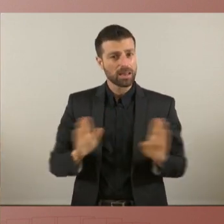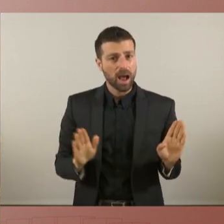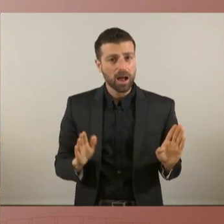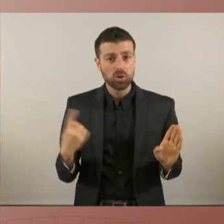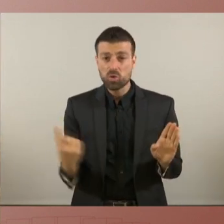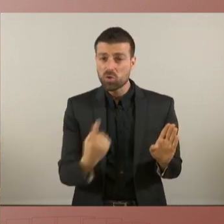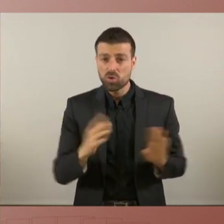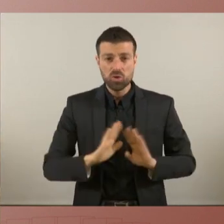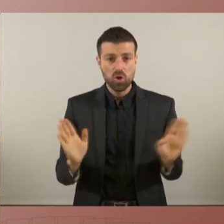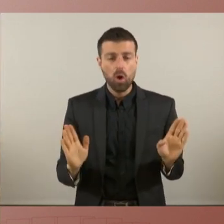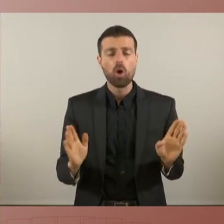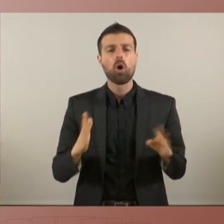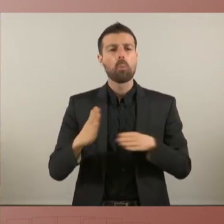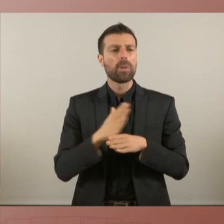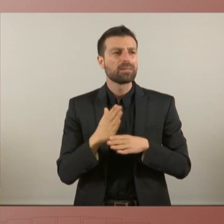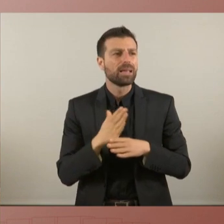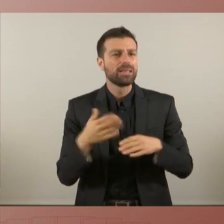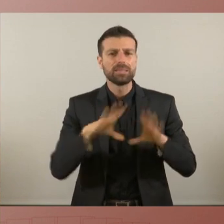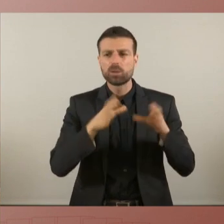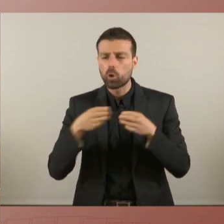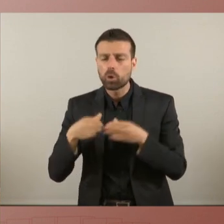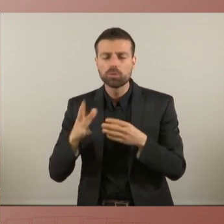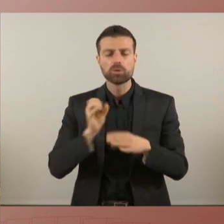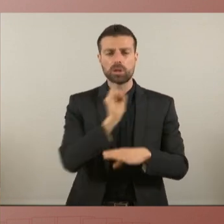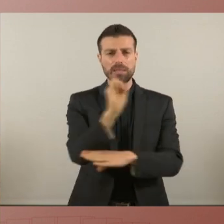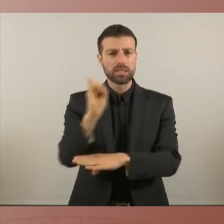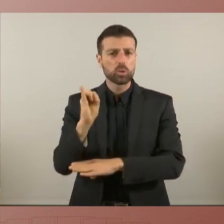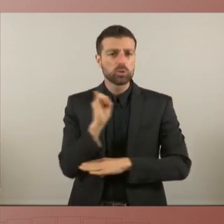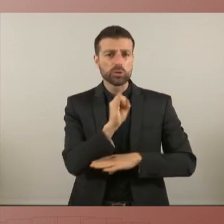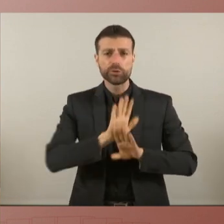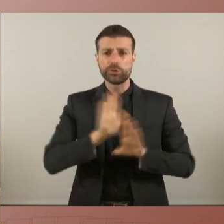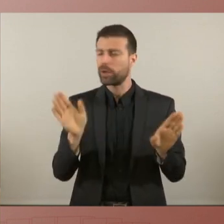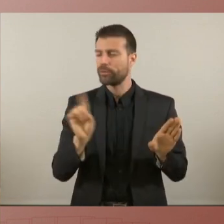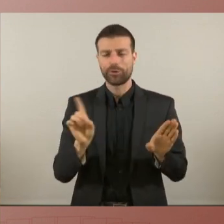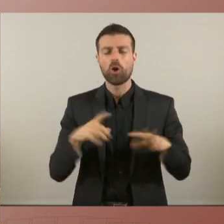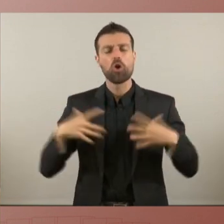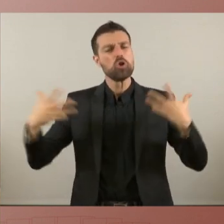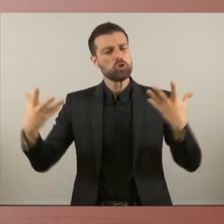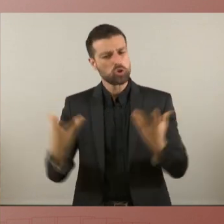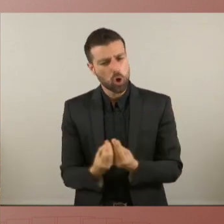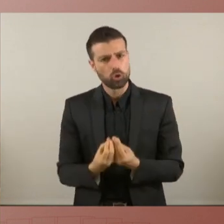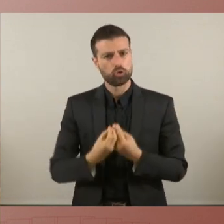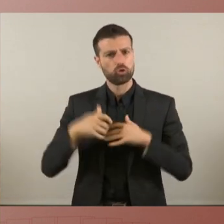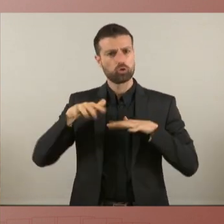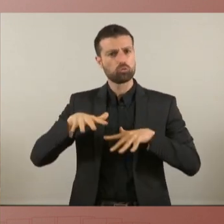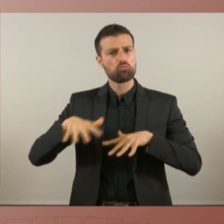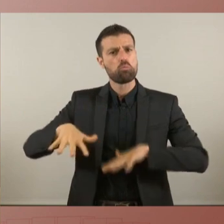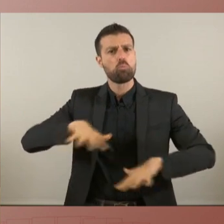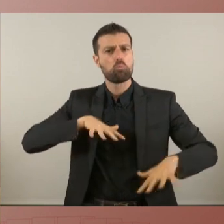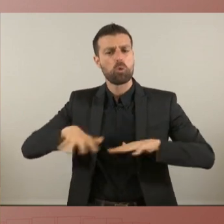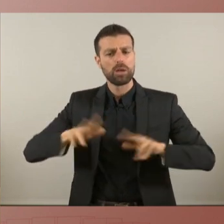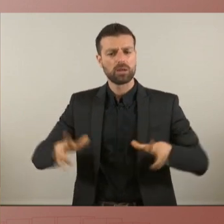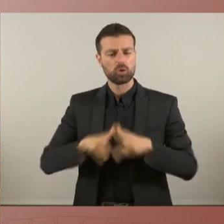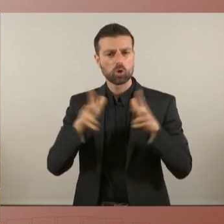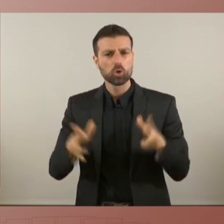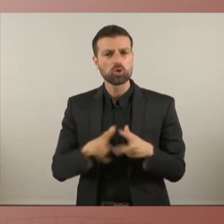només des dels partits des de les institucions ho farem conjuntament amb les mobilitzacions socials amb les